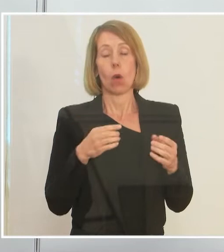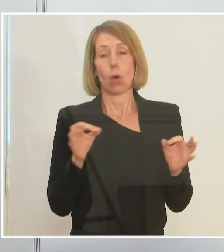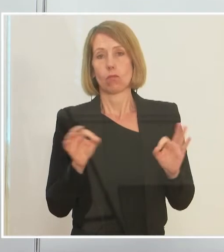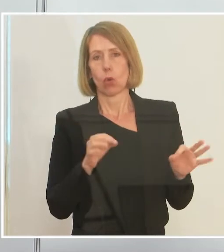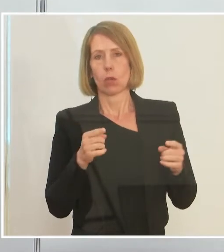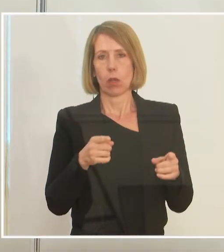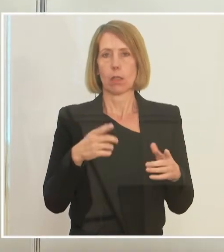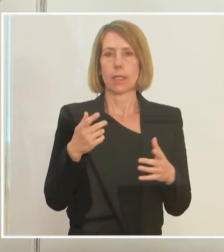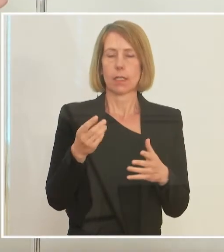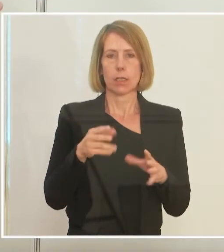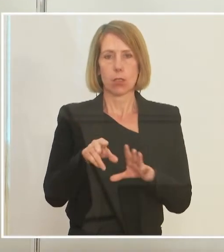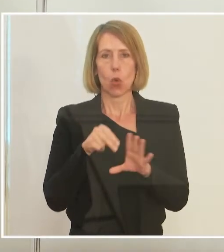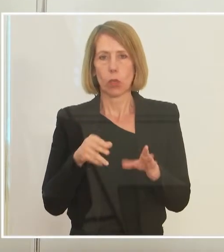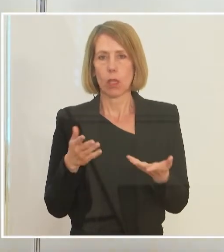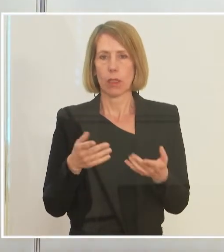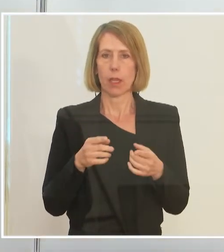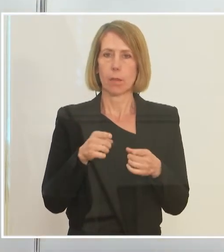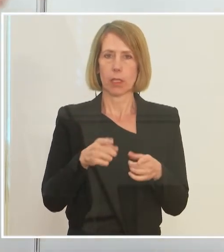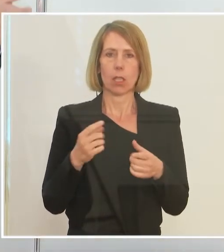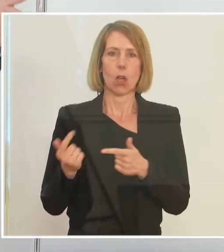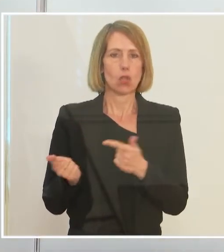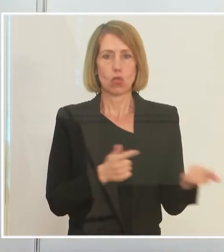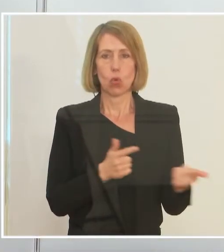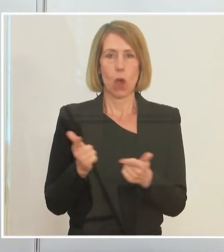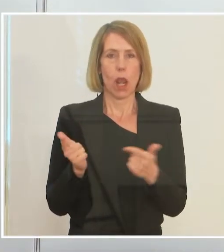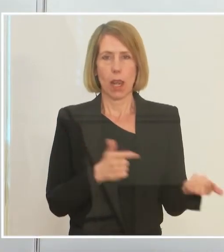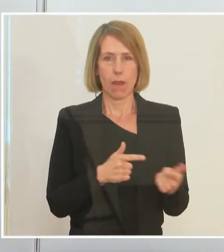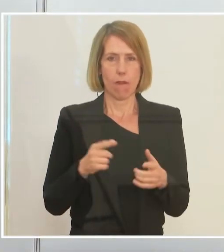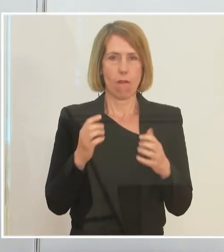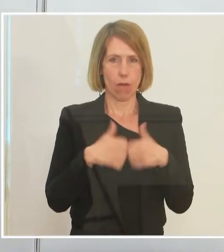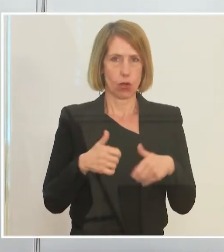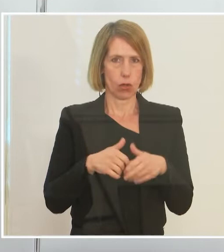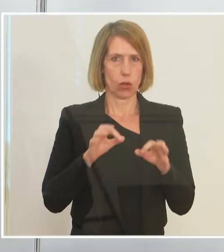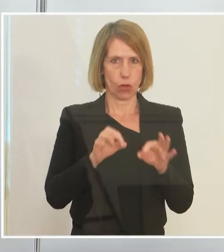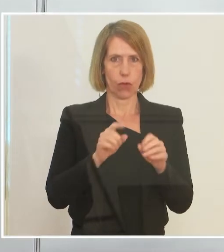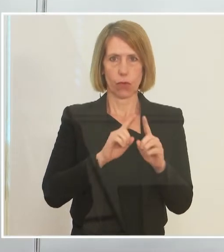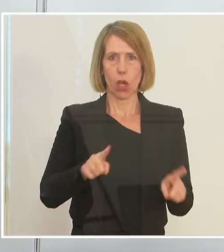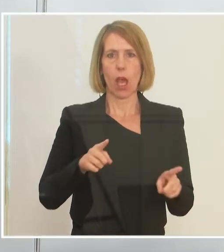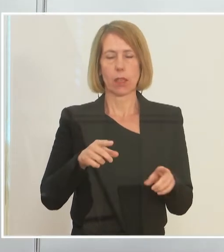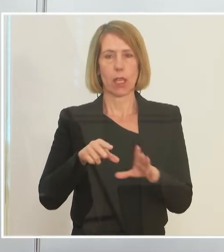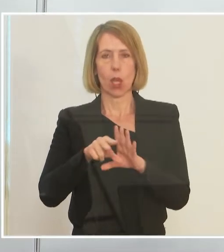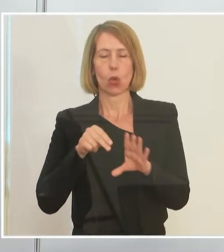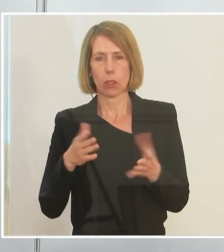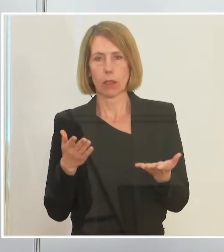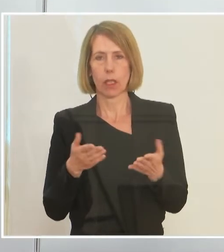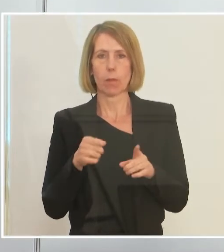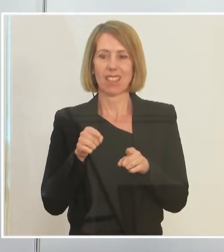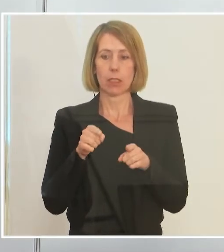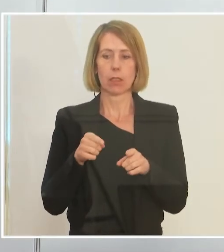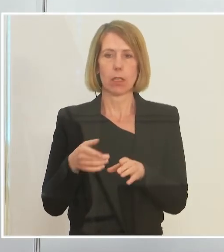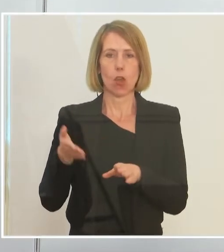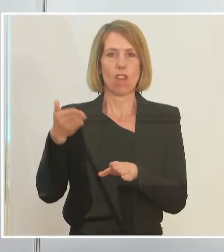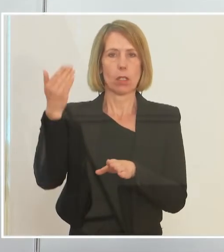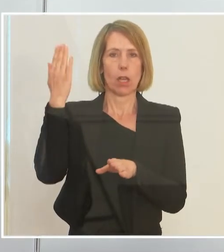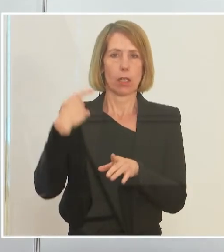das vielleicht Zulieferfunktion für andere Unternehmen hat, die nicht nur in der Vergangenheit, sondern auch noch in der